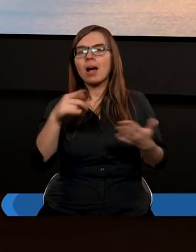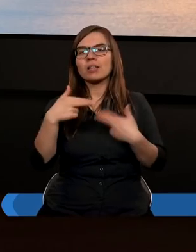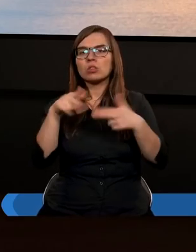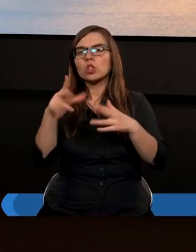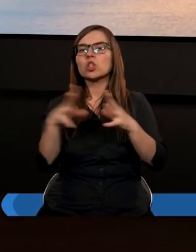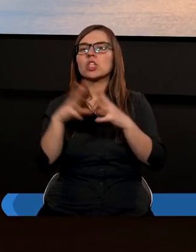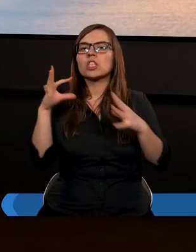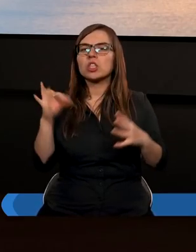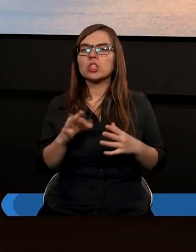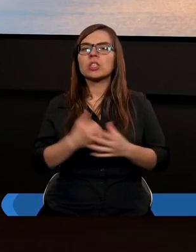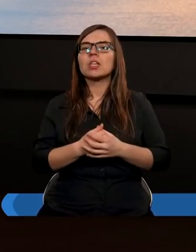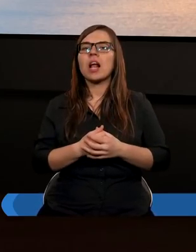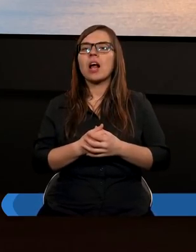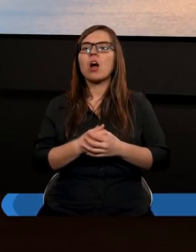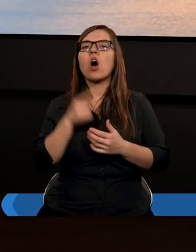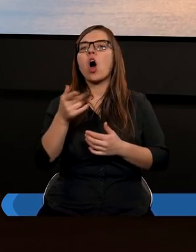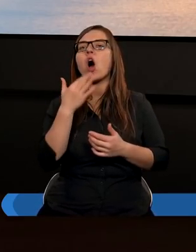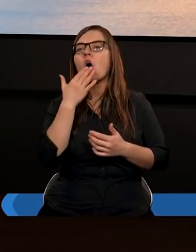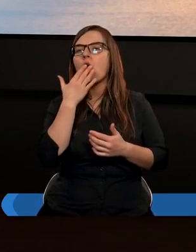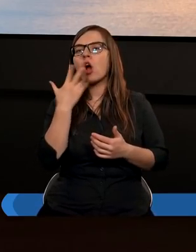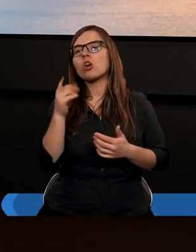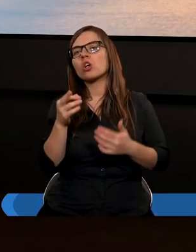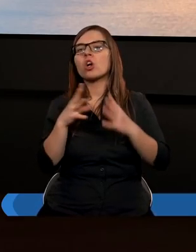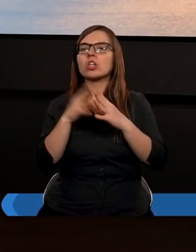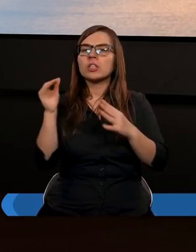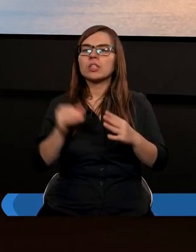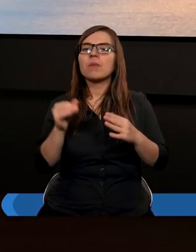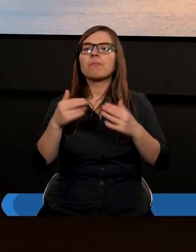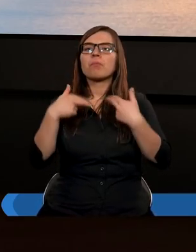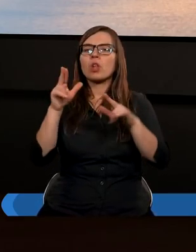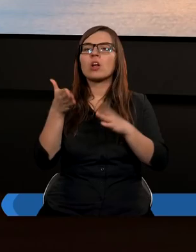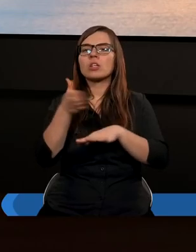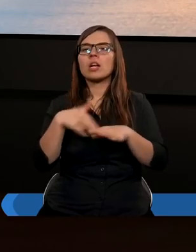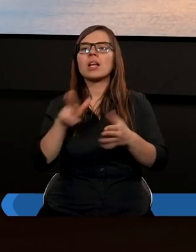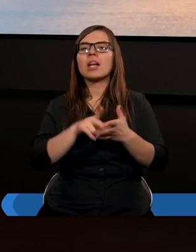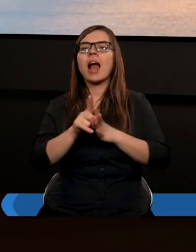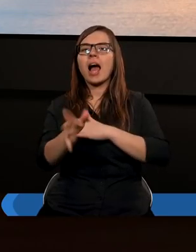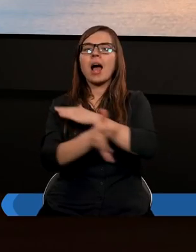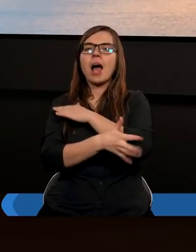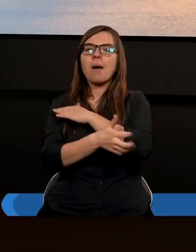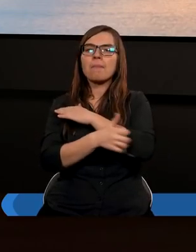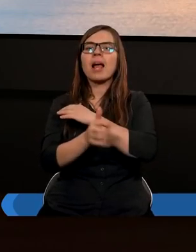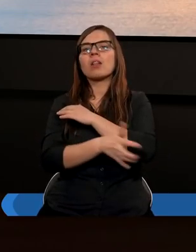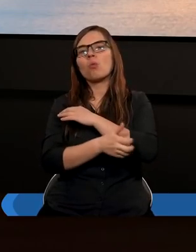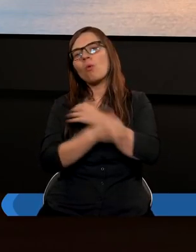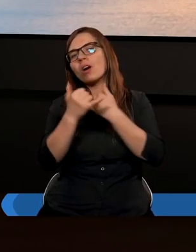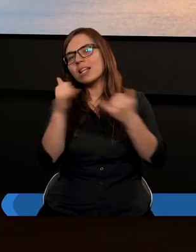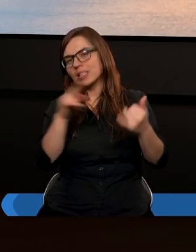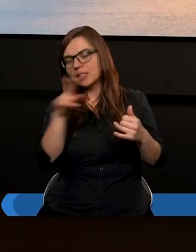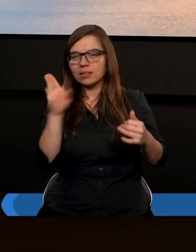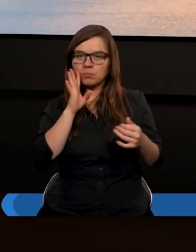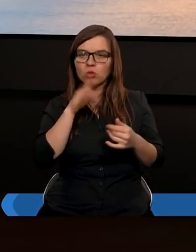dziesięcinę? On mówi, ja oddaję dziesiątą część na biednych, ubogich i tak dalej.